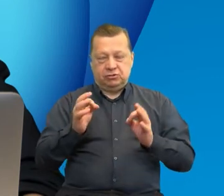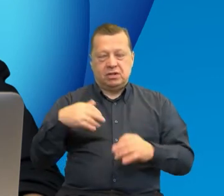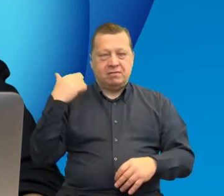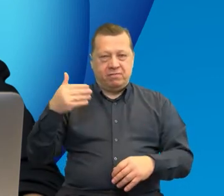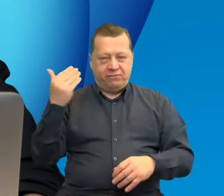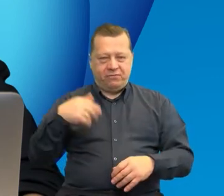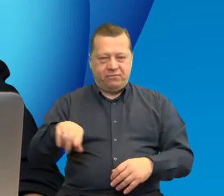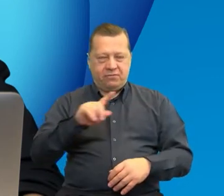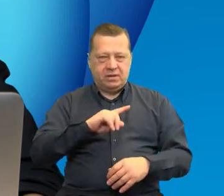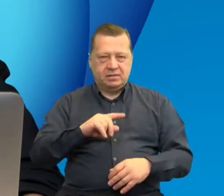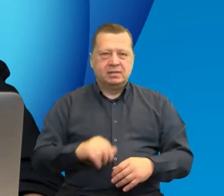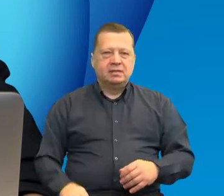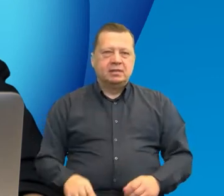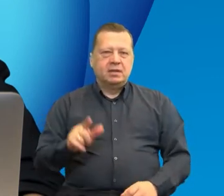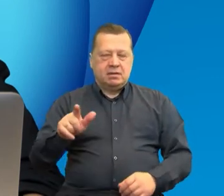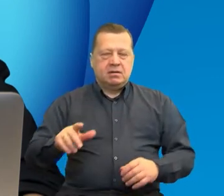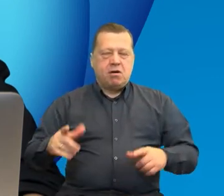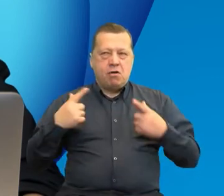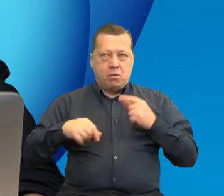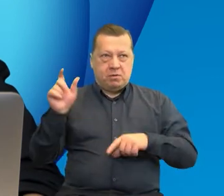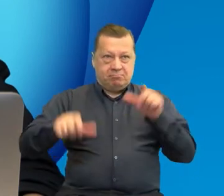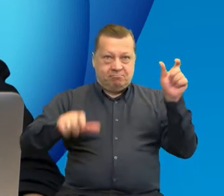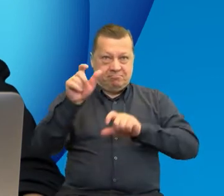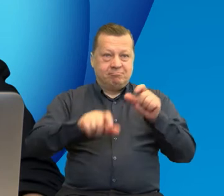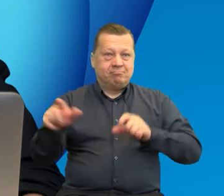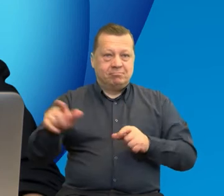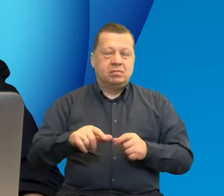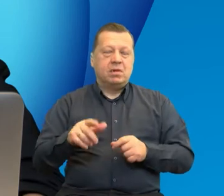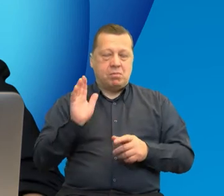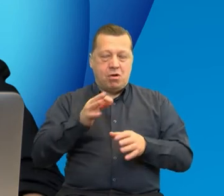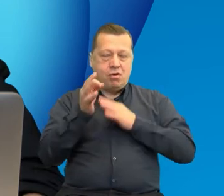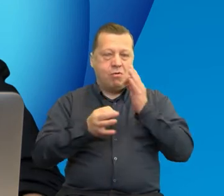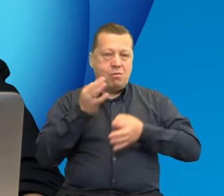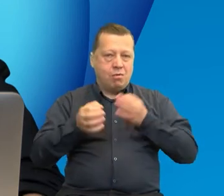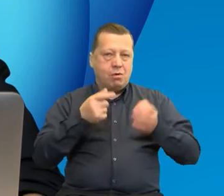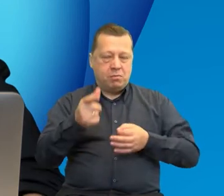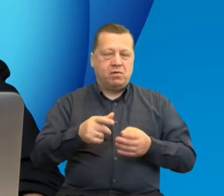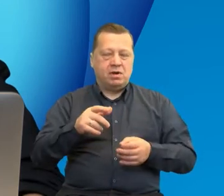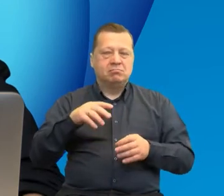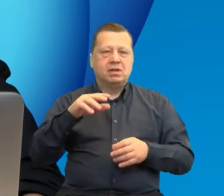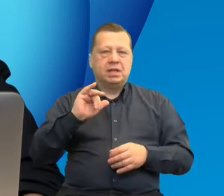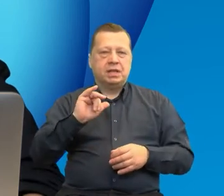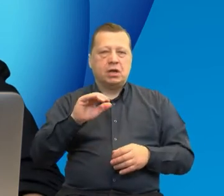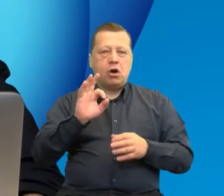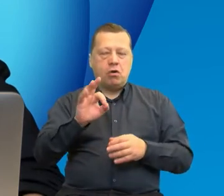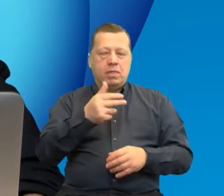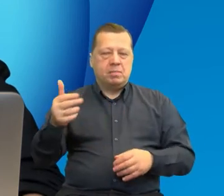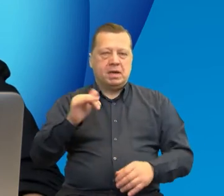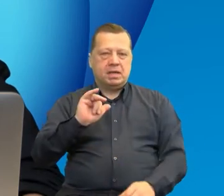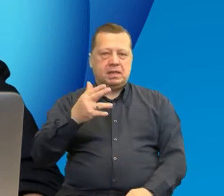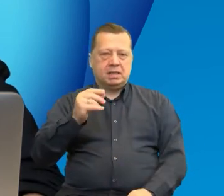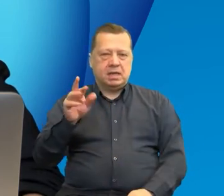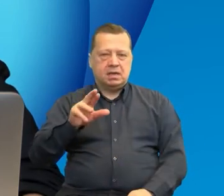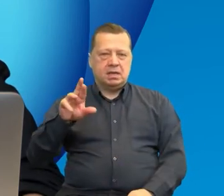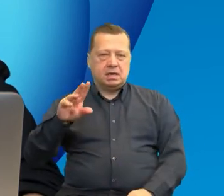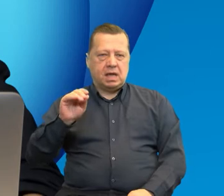zaproszonymi beneficjentami, którzy opowiedzą o swoich przygodach w ramach Interregu. Tak jak powiedział Pan